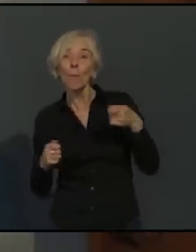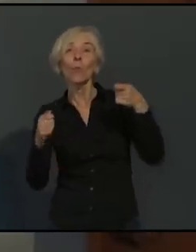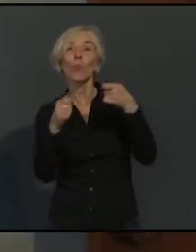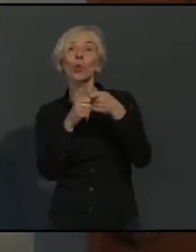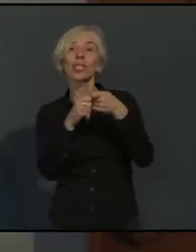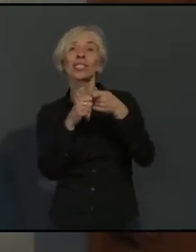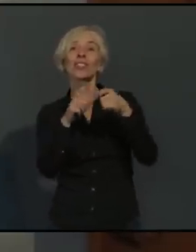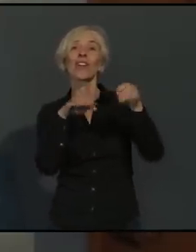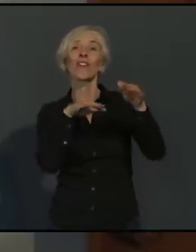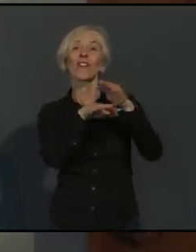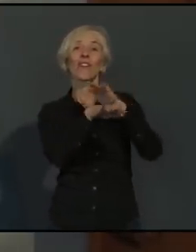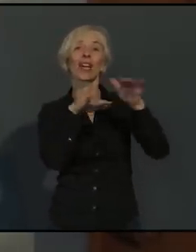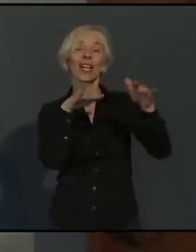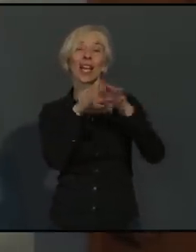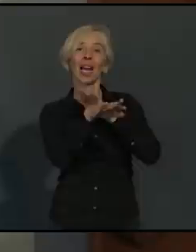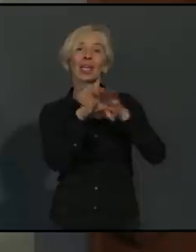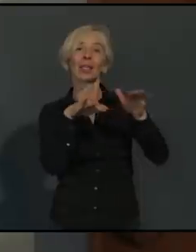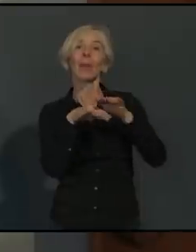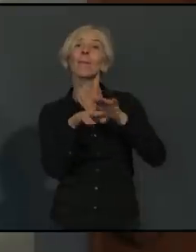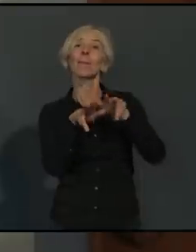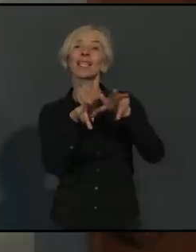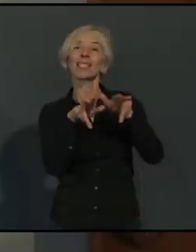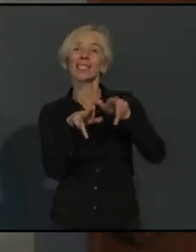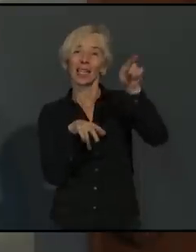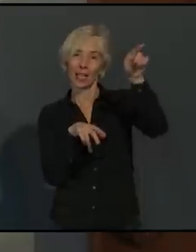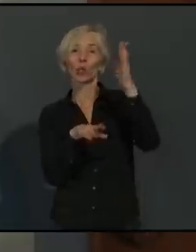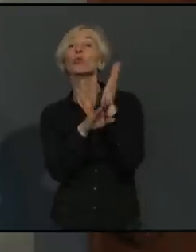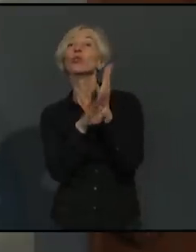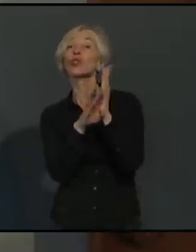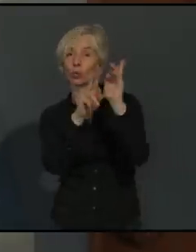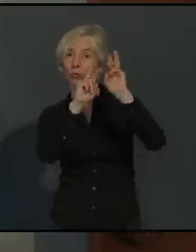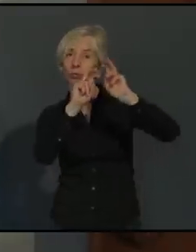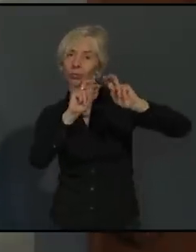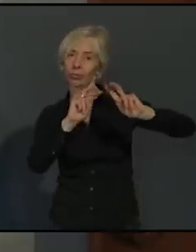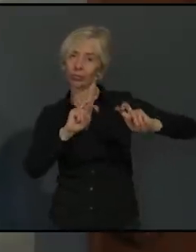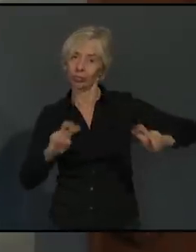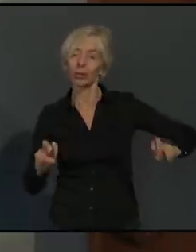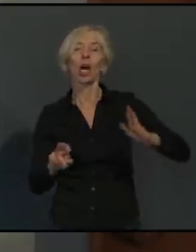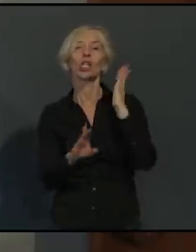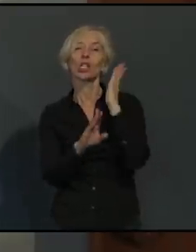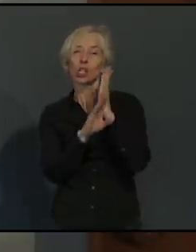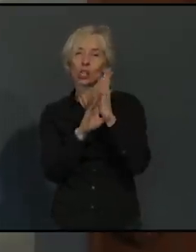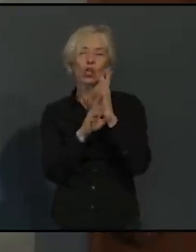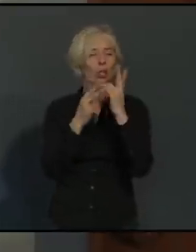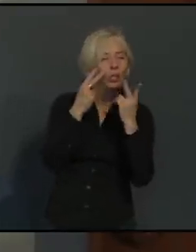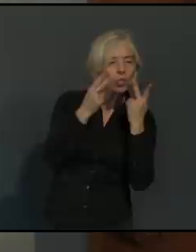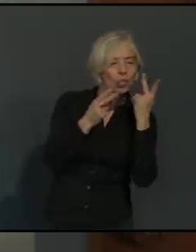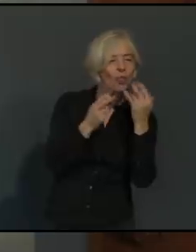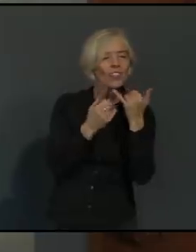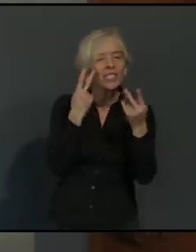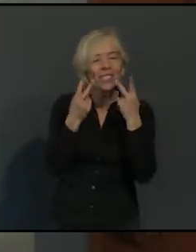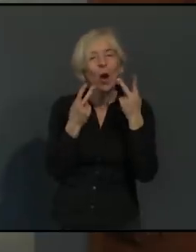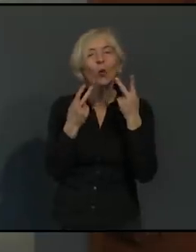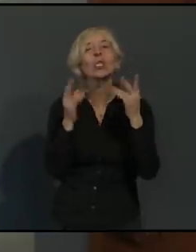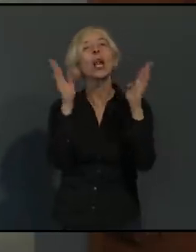jetzt diese Erkenntnisse noch vertiefen will. Insgesamt sind auch unsere Mitarbeiter